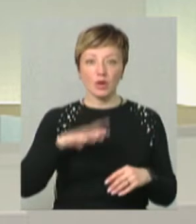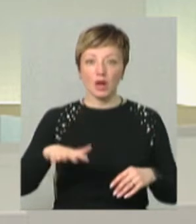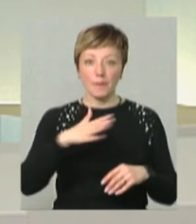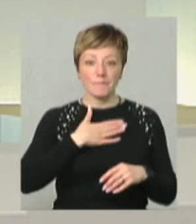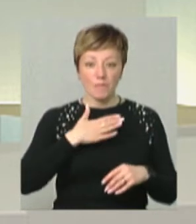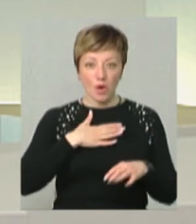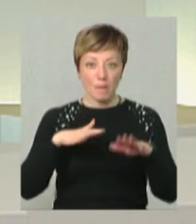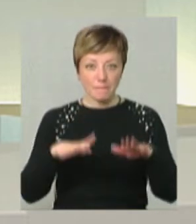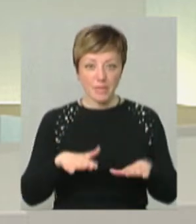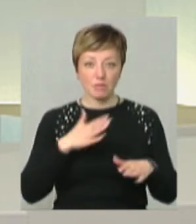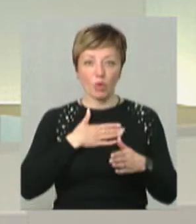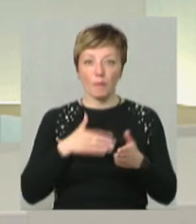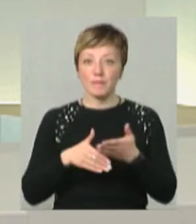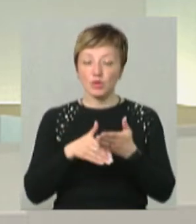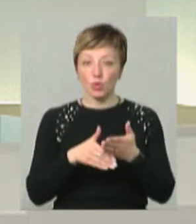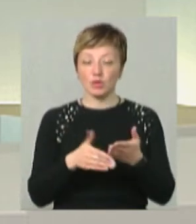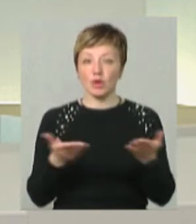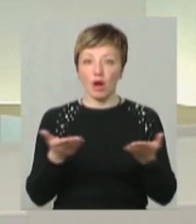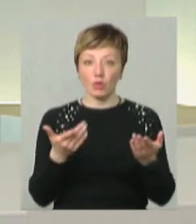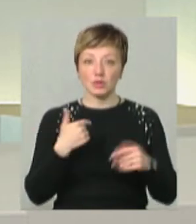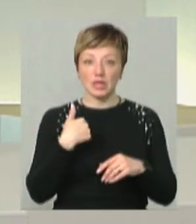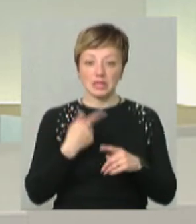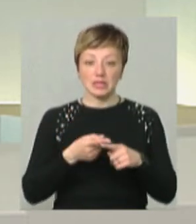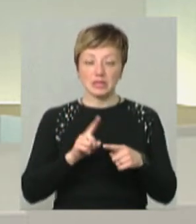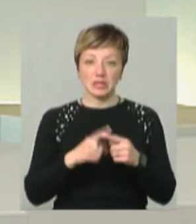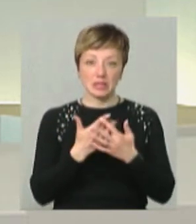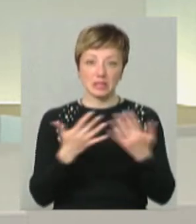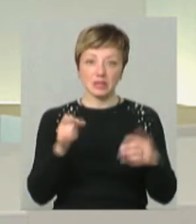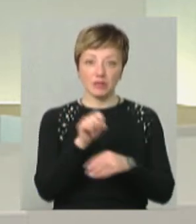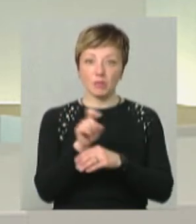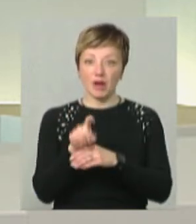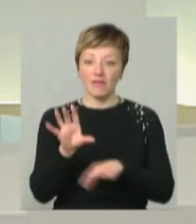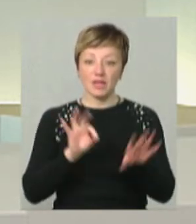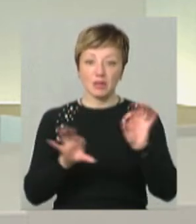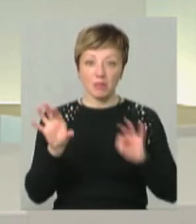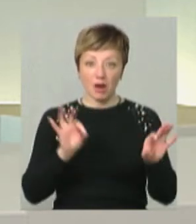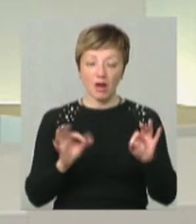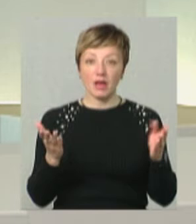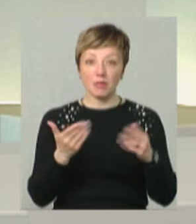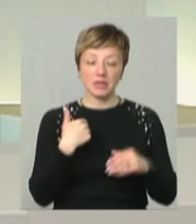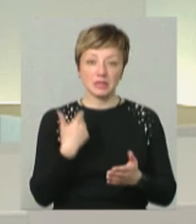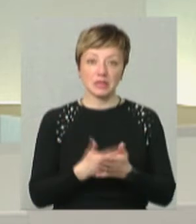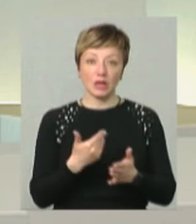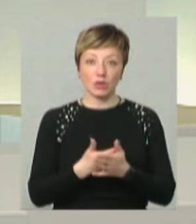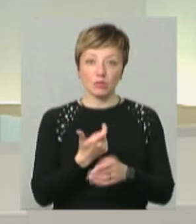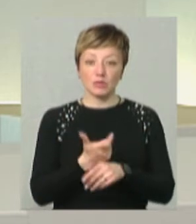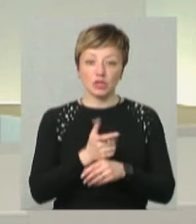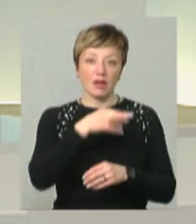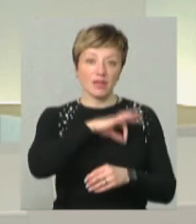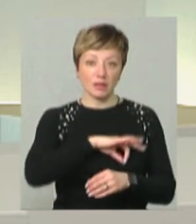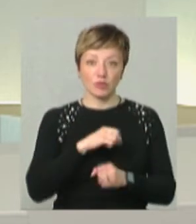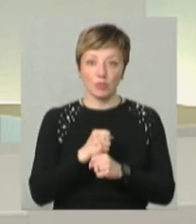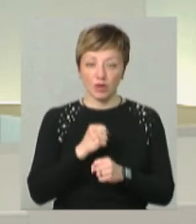моє місце, і мою методику якусь, я з цих низки вправ відібрав ті, які, як мені здалося, більш ефективно